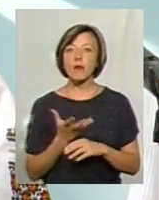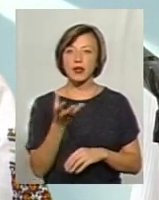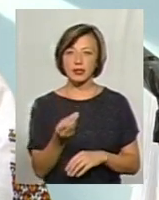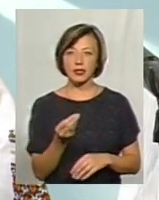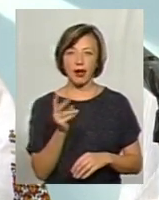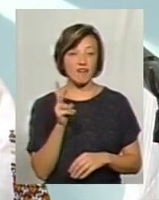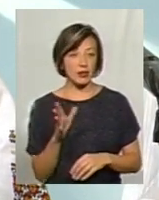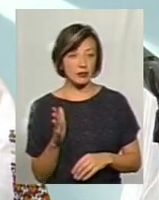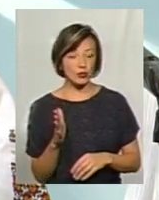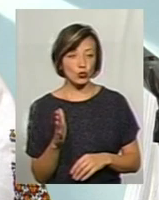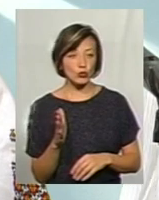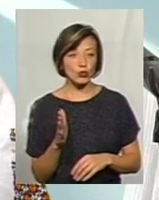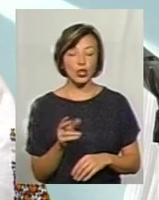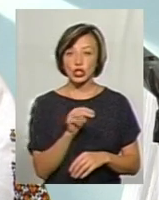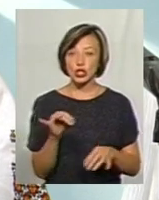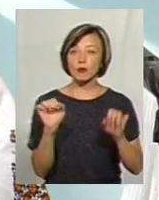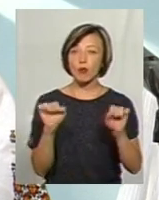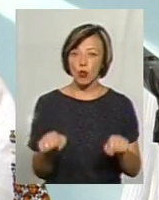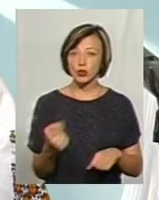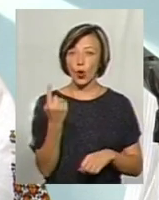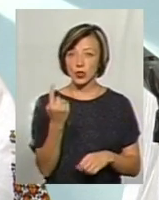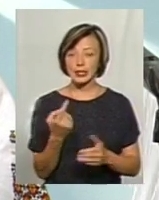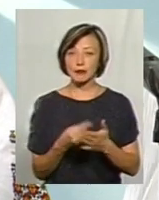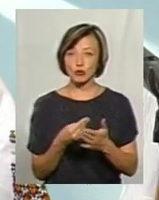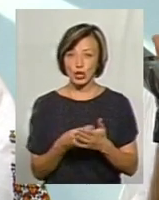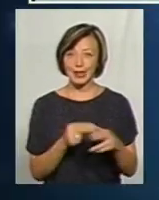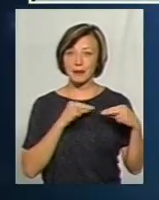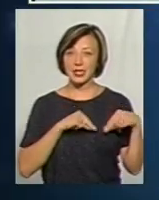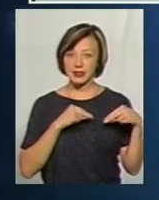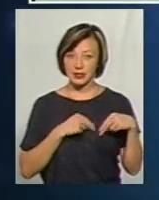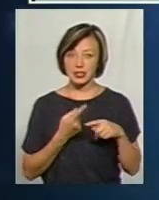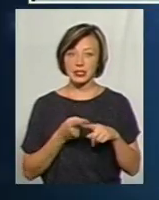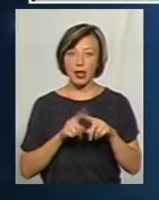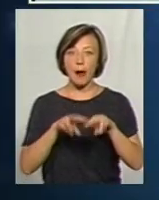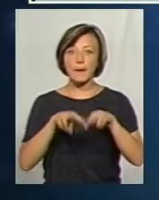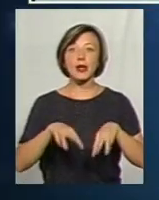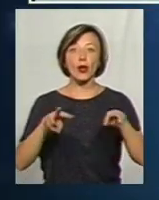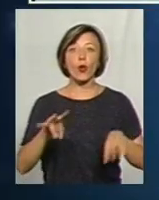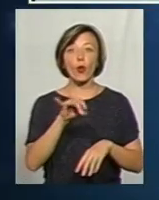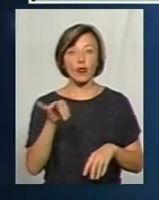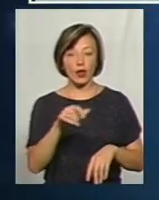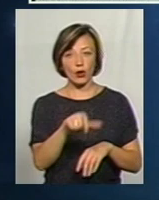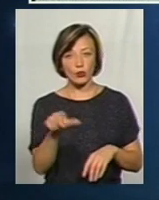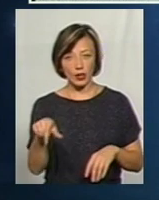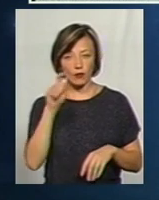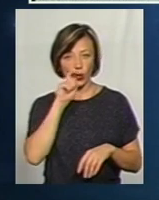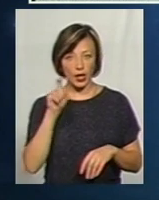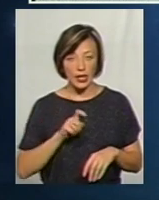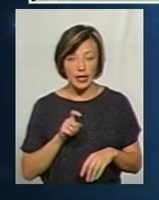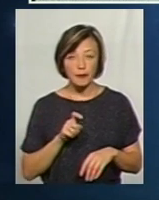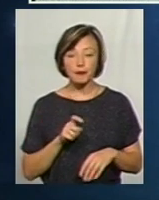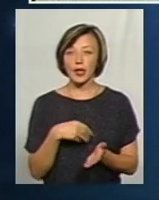квартиру. Скажіть, чи може хоча б один бюджетний працівник, а це мільйони, так, сьогодні в Україні